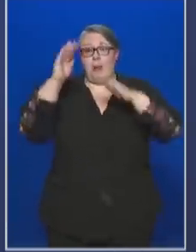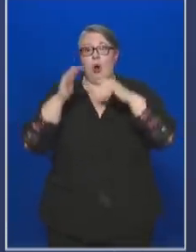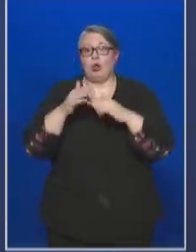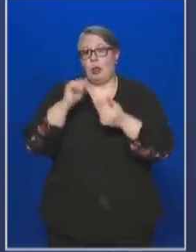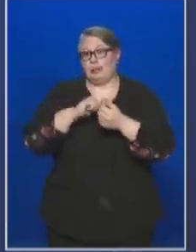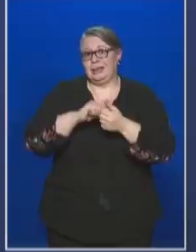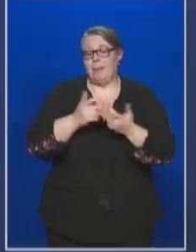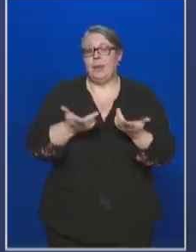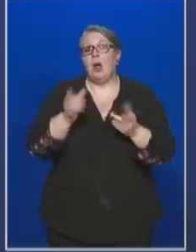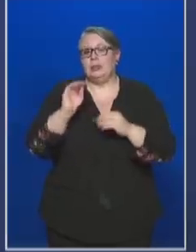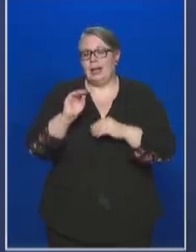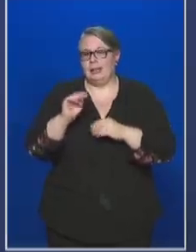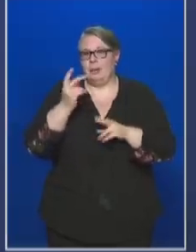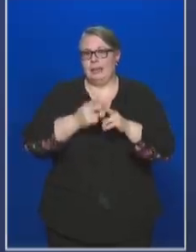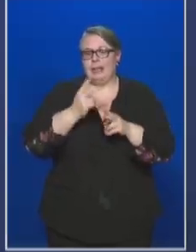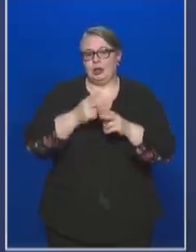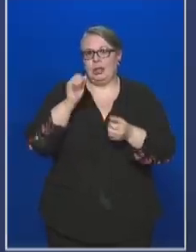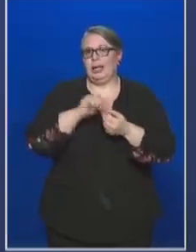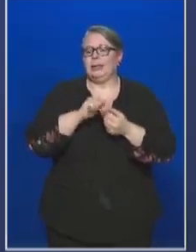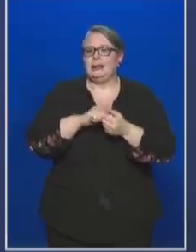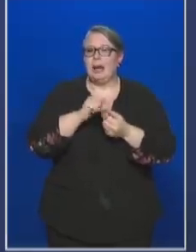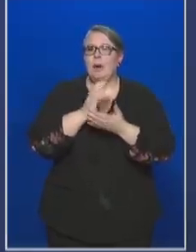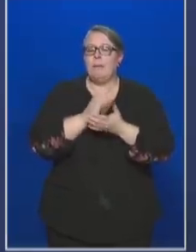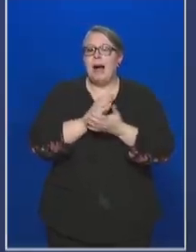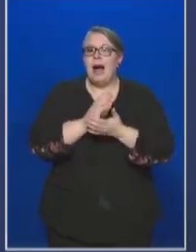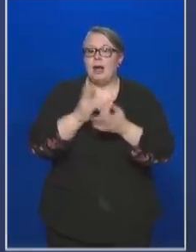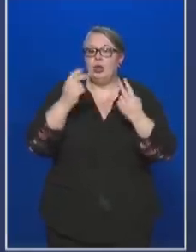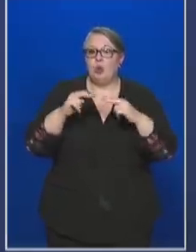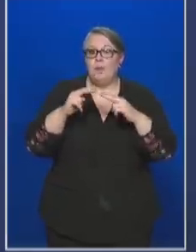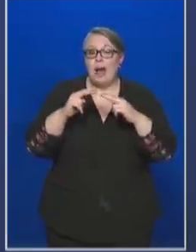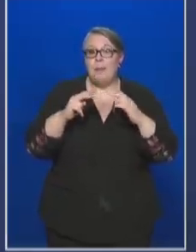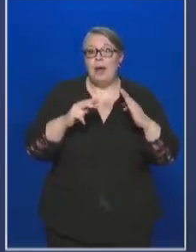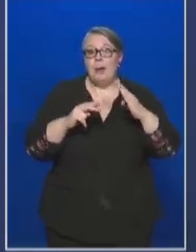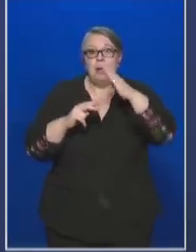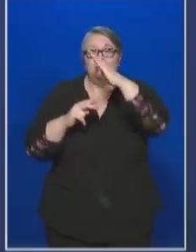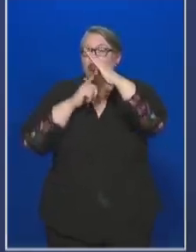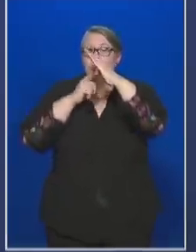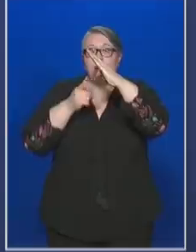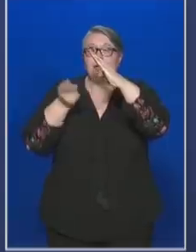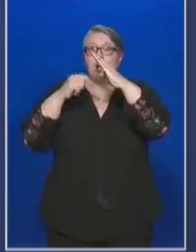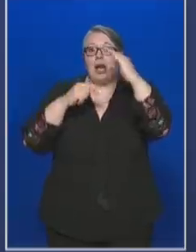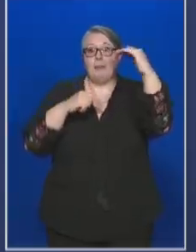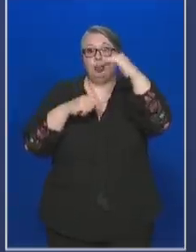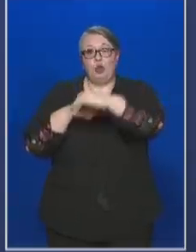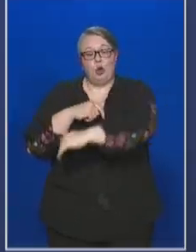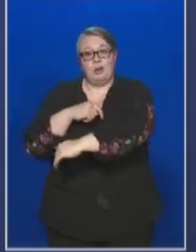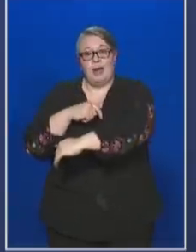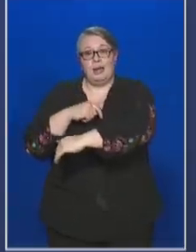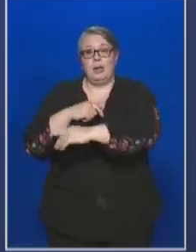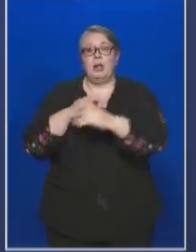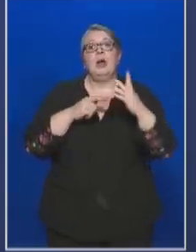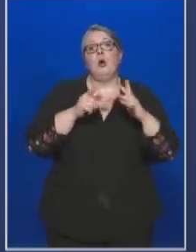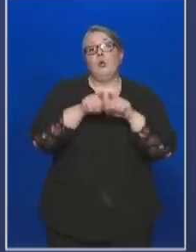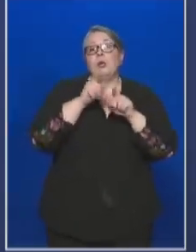jelenti, hogy a megbetegedéseknek a száma már továbbiakban nem növekszik, hanem egyfajta